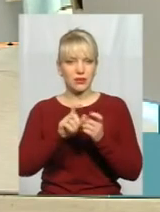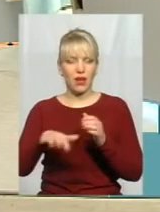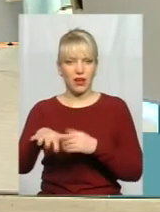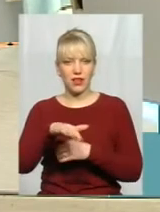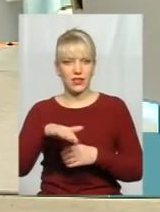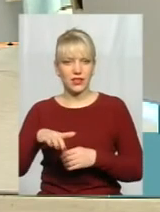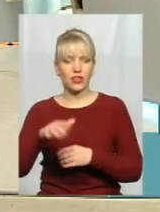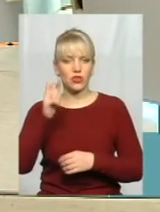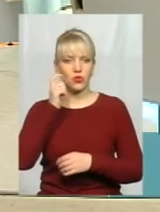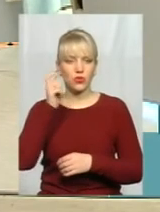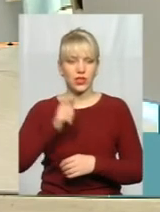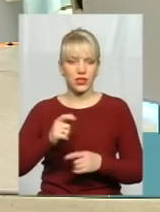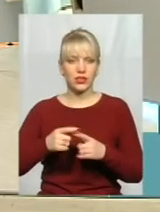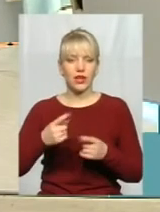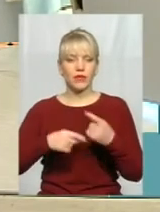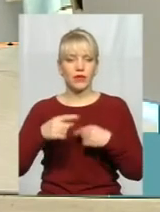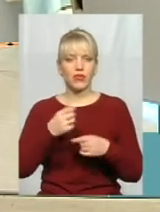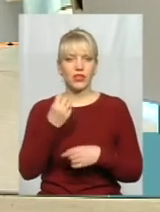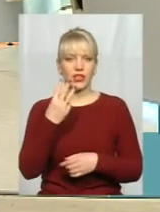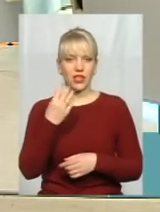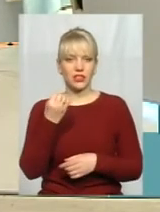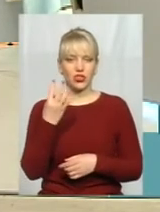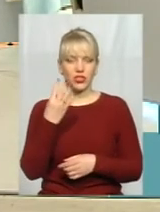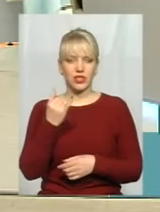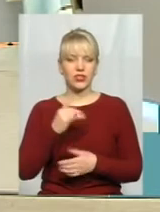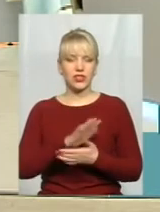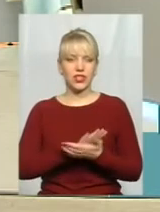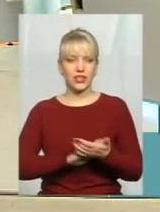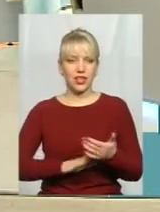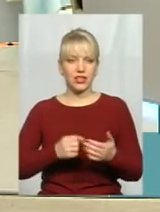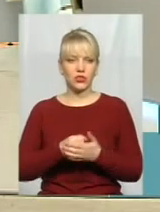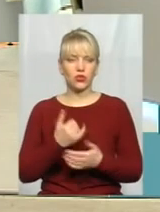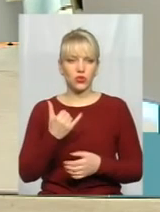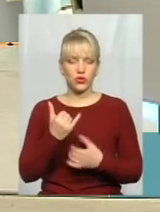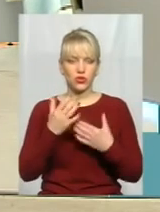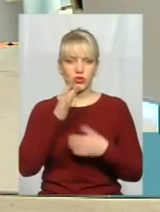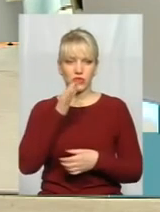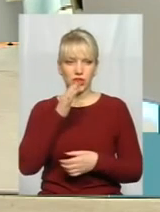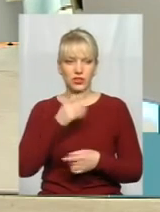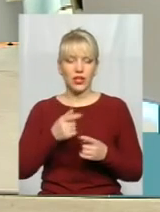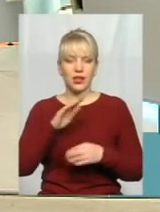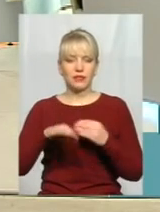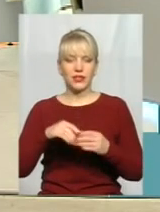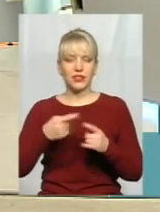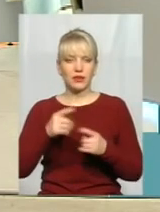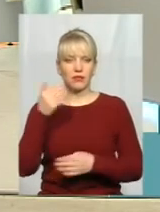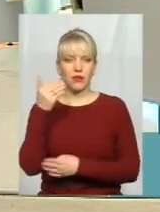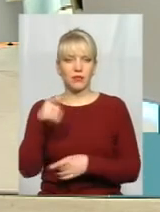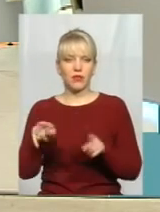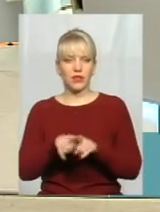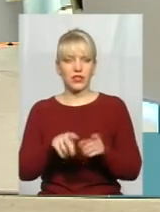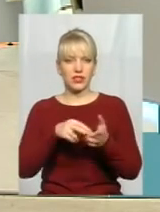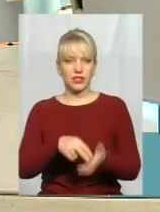України. Я повернуся до 13-го, 14-го і далі, до сьогоднішнього часу. Під цим прапором так само стояли